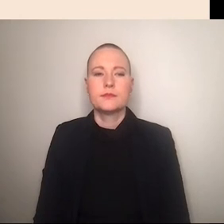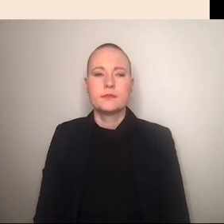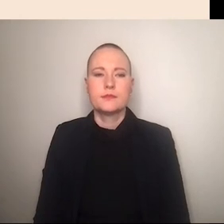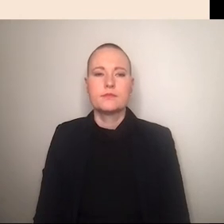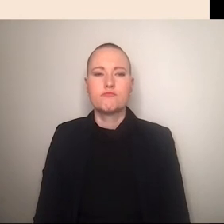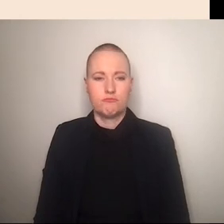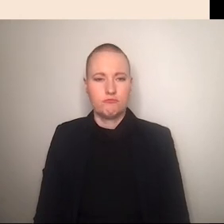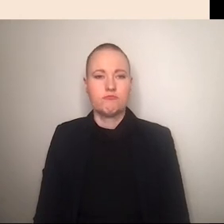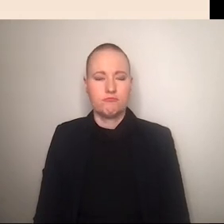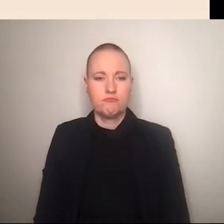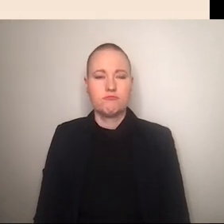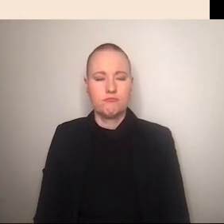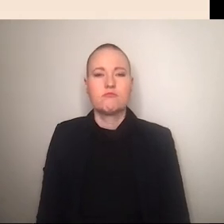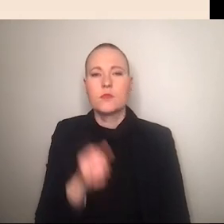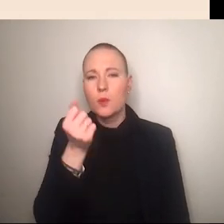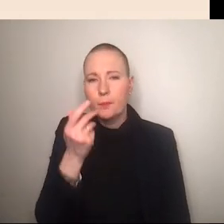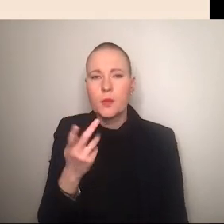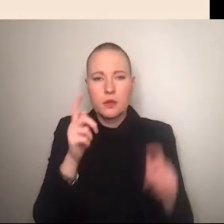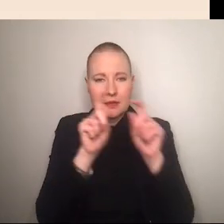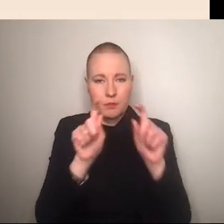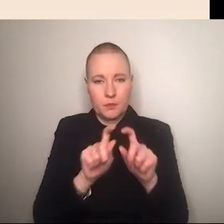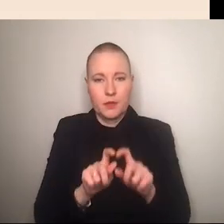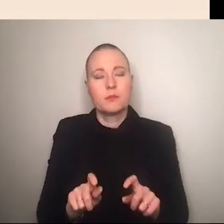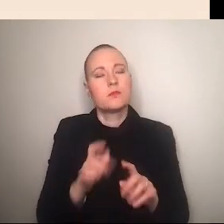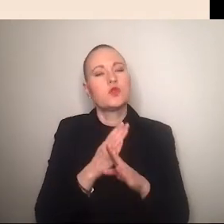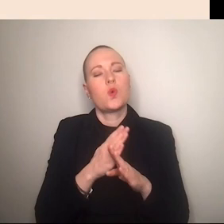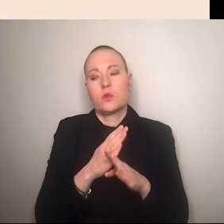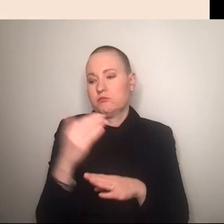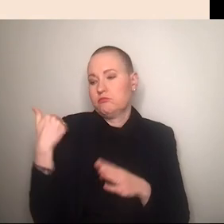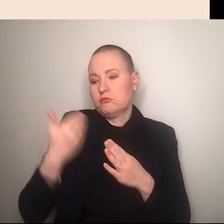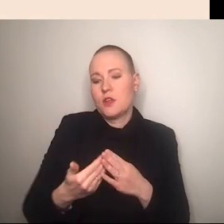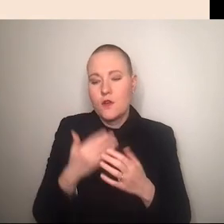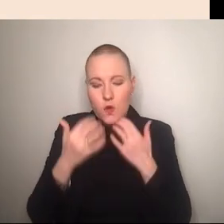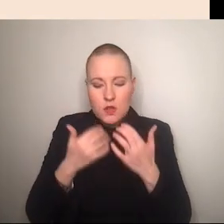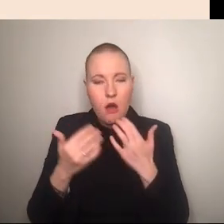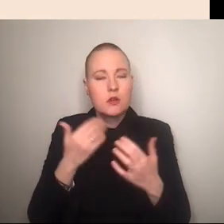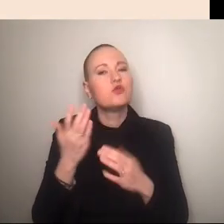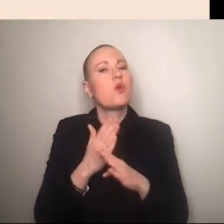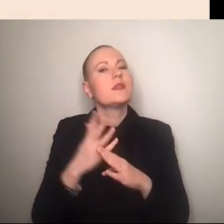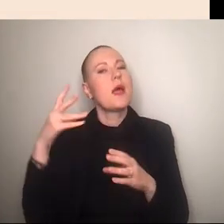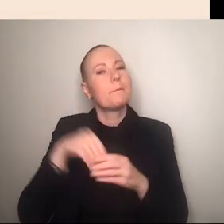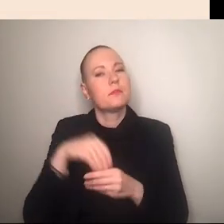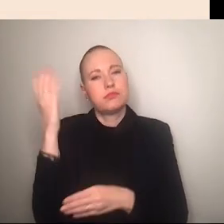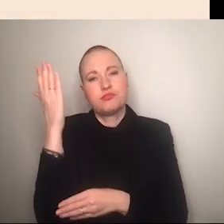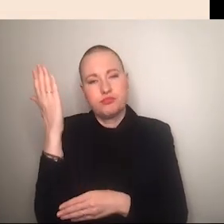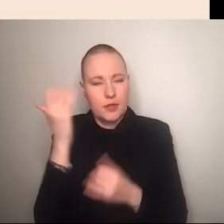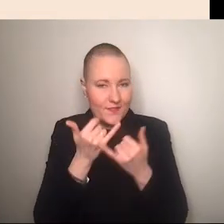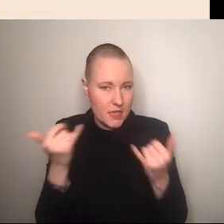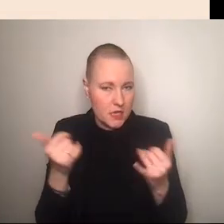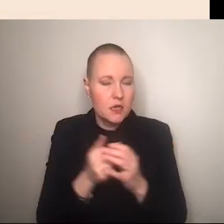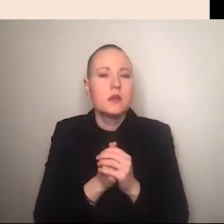genau ein paar narrative bin ich ja im laufe des vortrags schon immer wieder zu sprechen zu kommen aber hier noch mal kurz